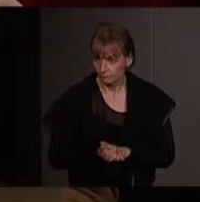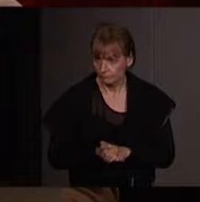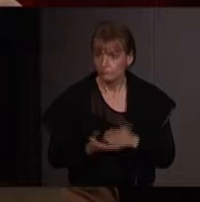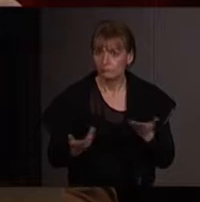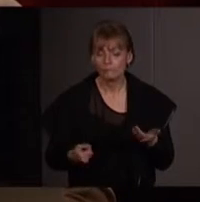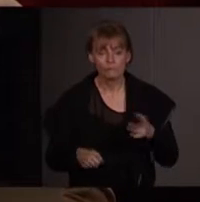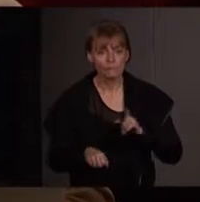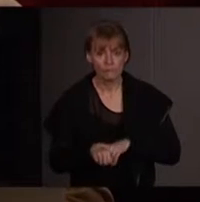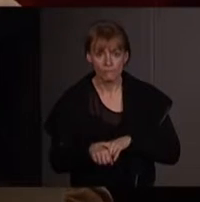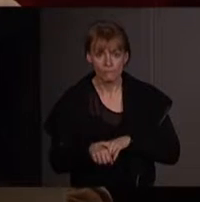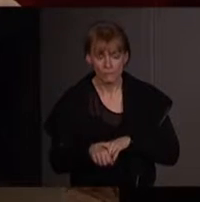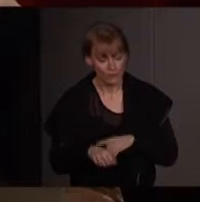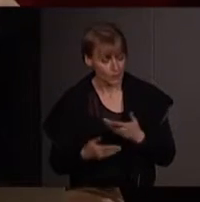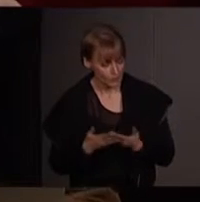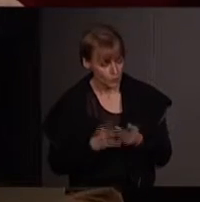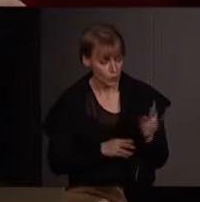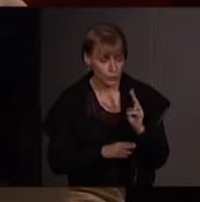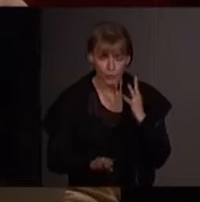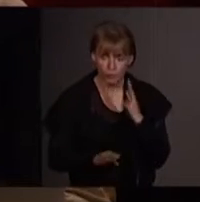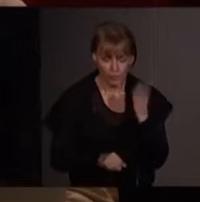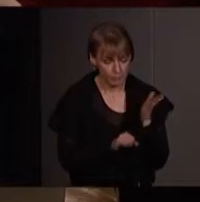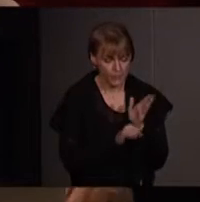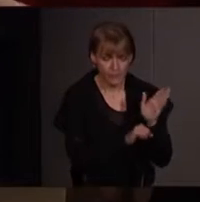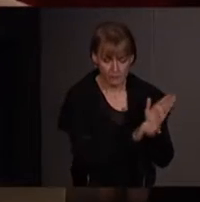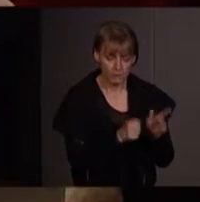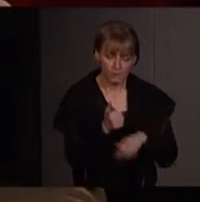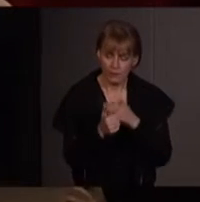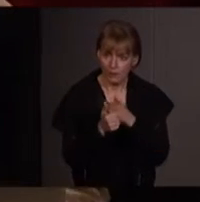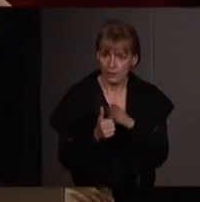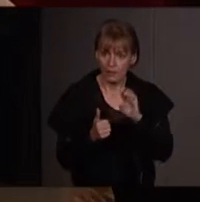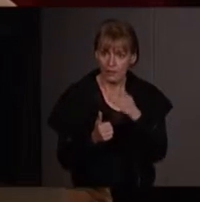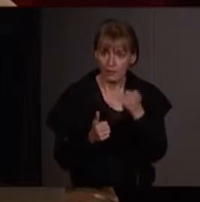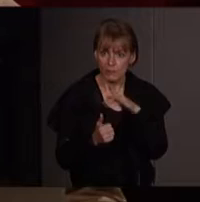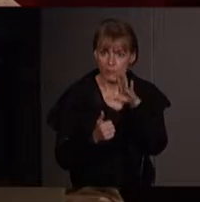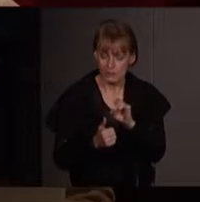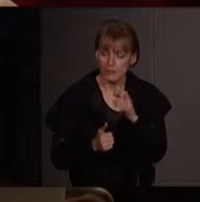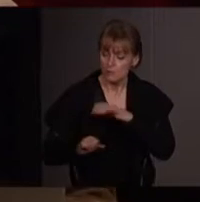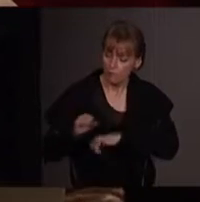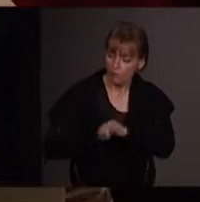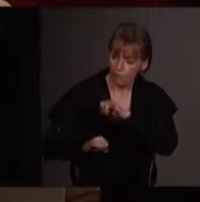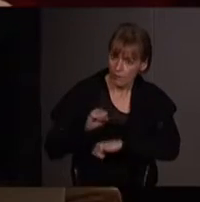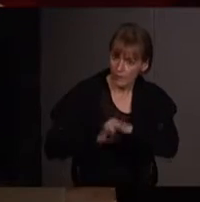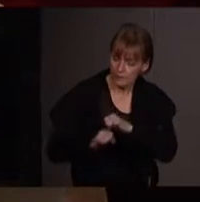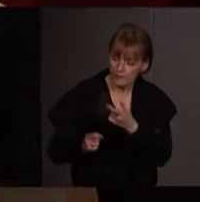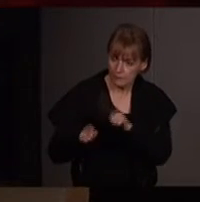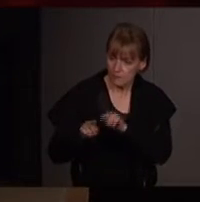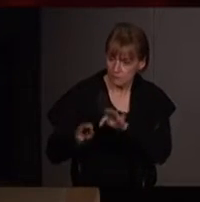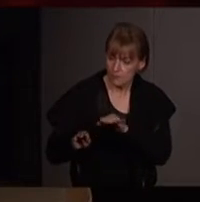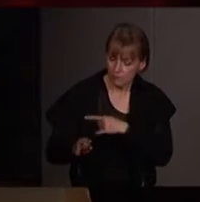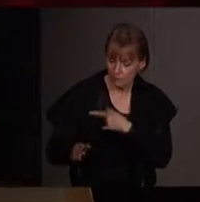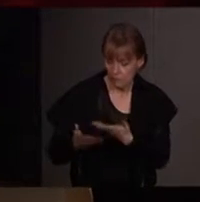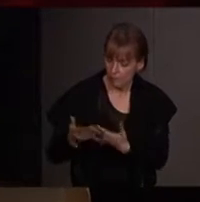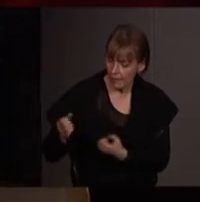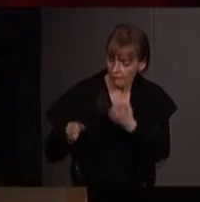'emblée présenter, donc, les deux conférencières. Je commence par Émilie, donc, qui est l'organisatrice et la conceptrice de ce